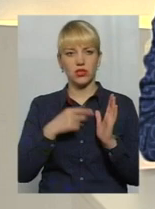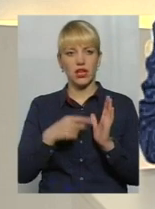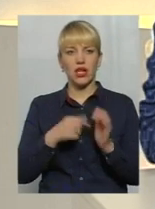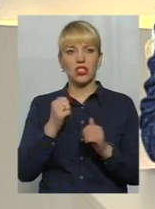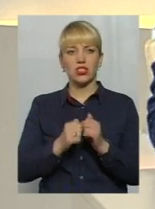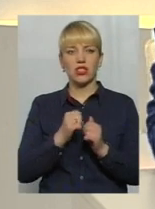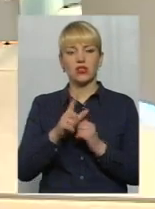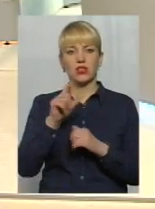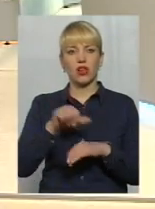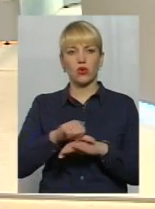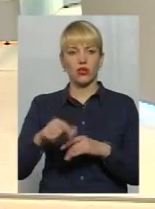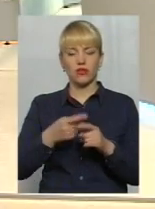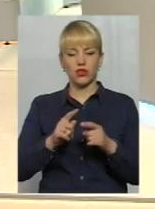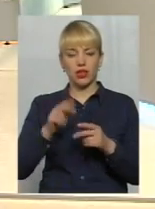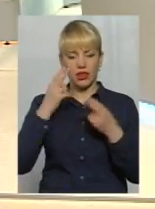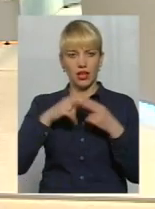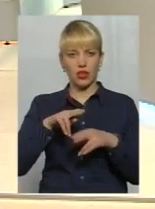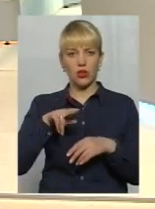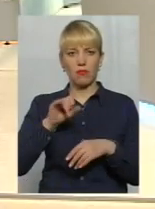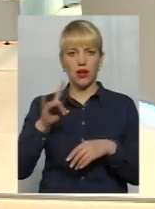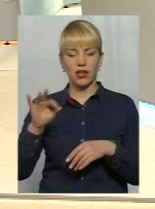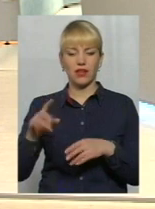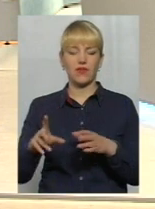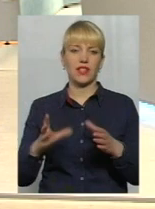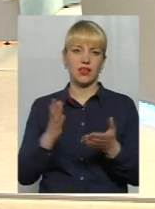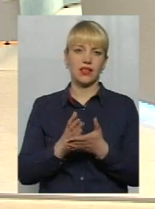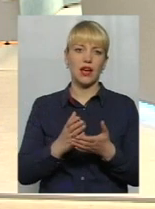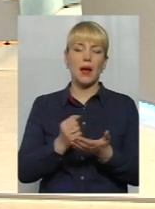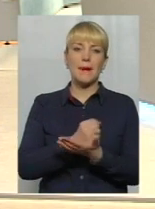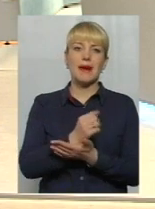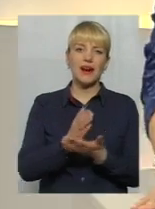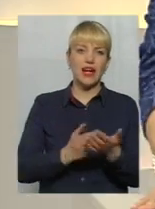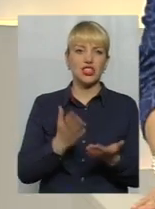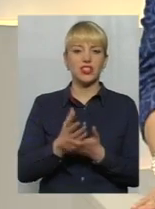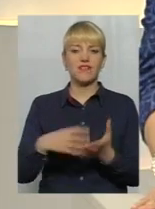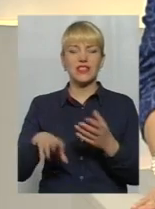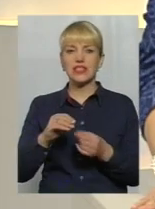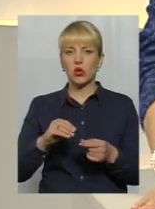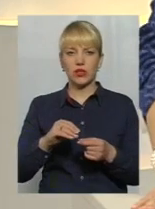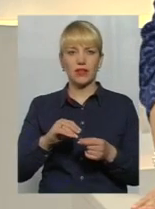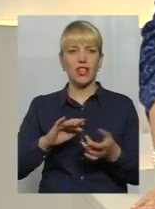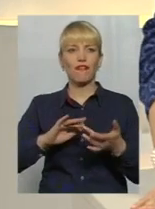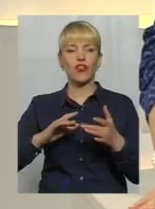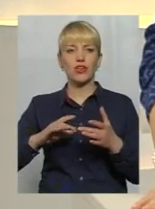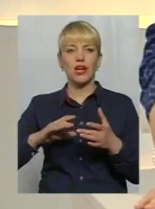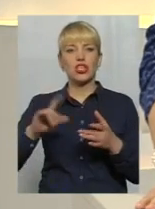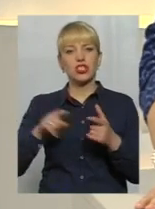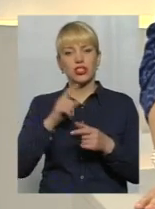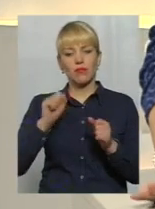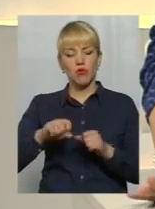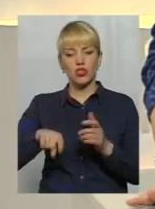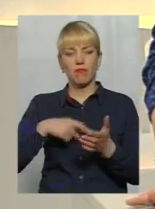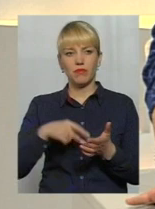кордоном, принаймні, у ті технопарки, до них підведені мережі, до них побудована вся інфраструктура. Чи зможе місто